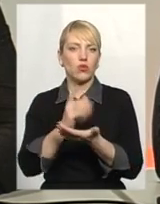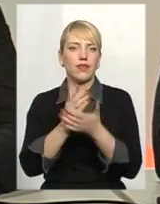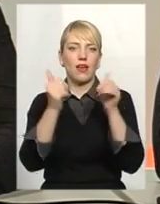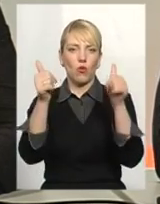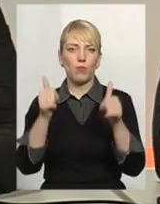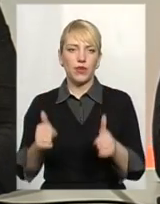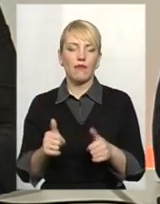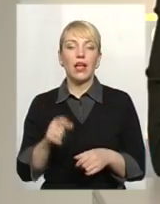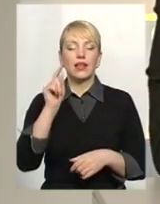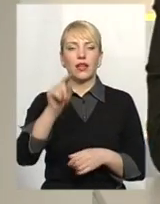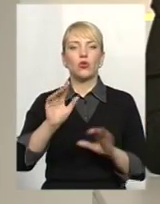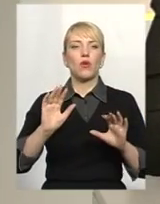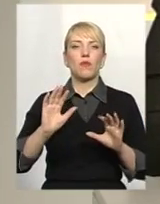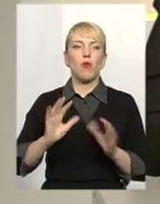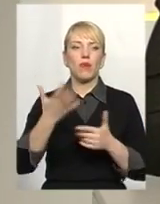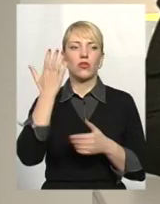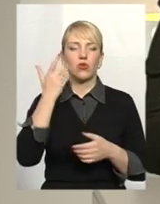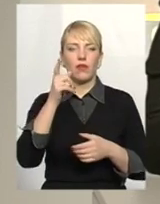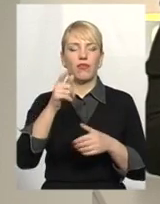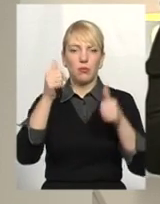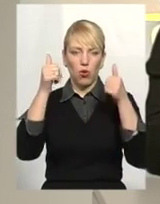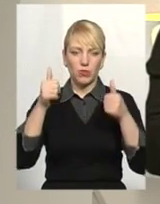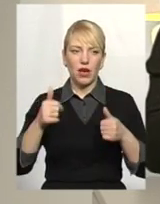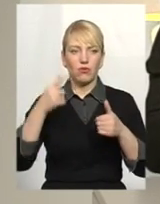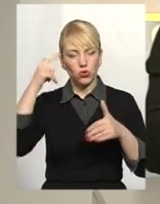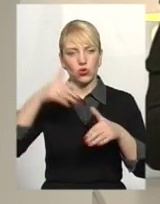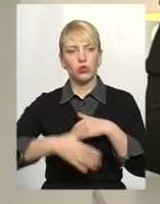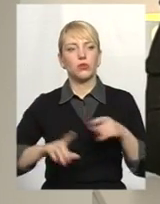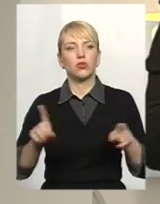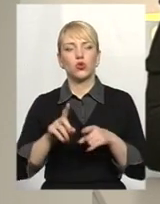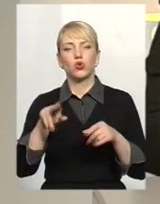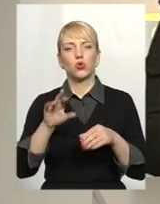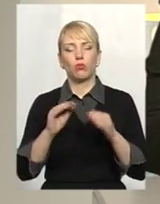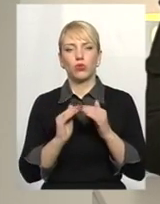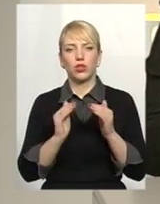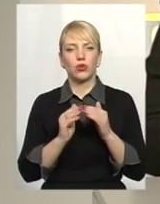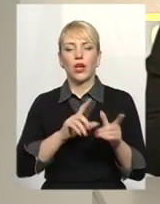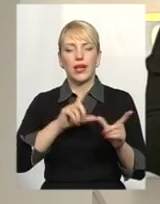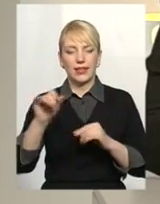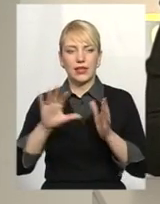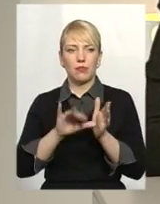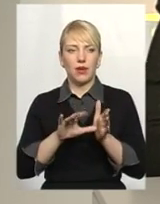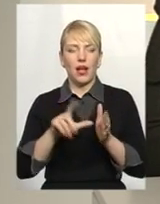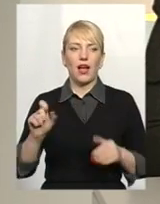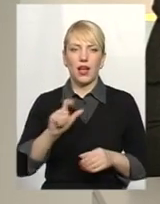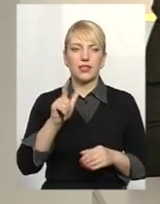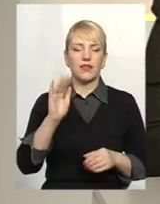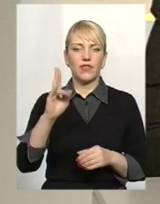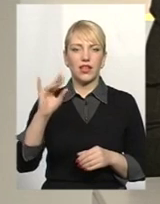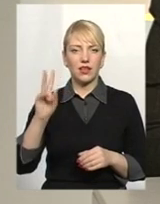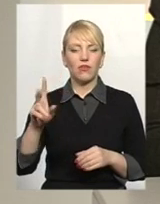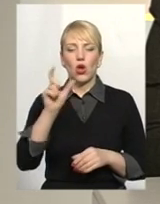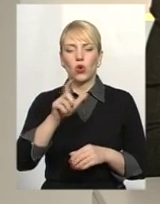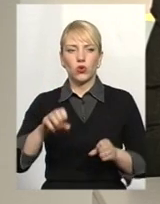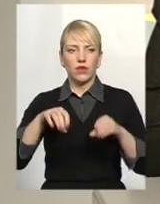Якщо на той момент, коли ви повісили об'яву і стало зрозуміло, що до будинку їде бригада газівників, люди все ж